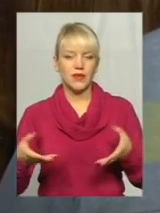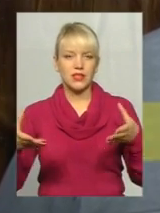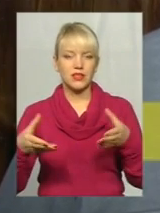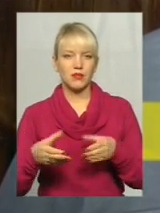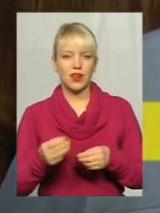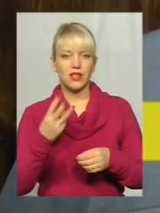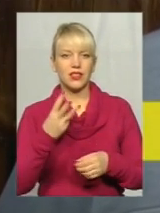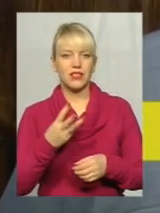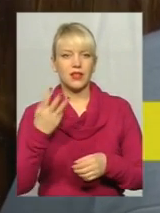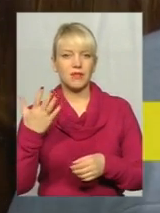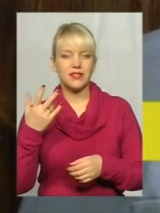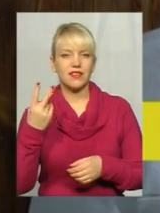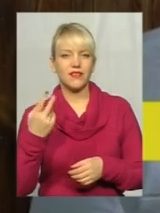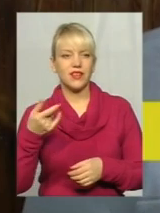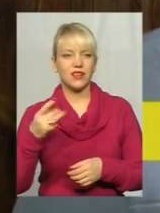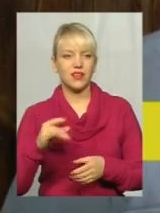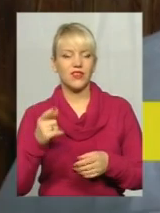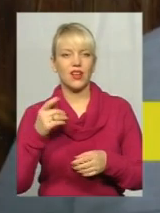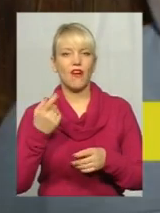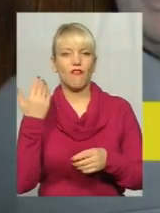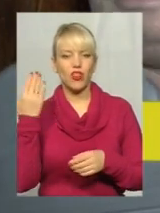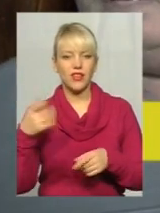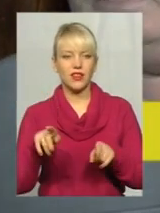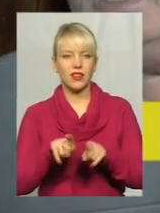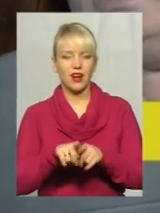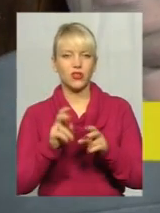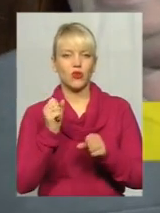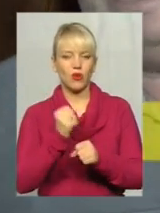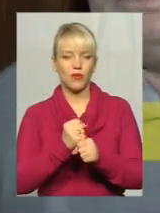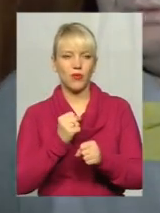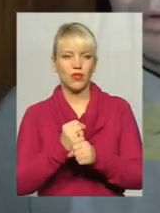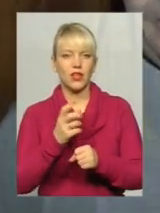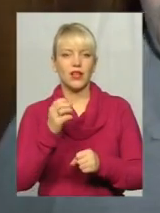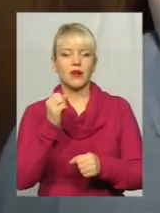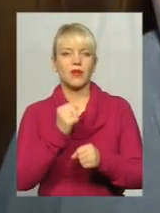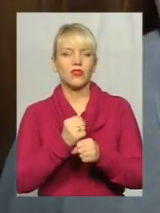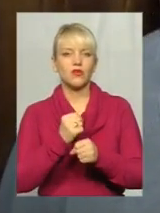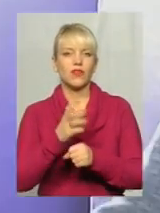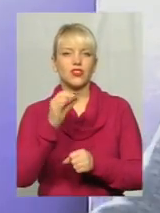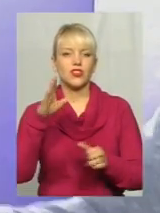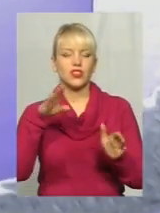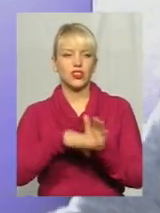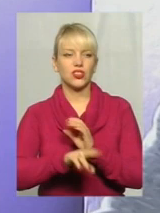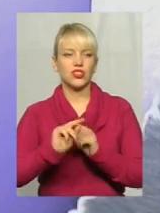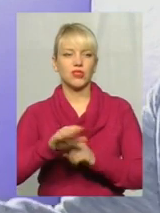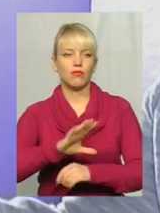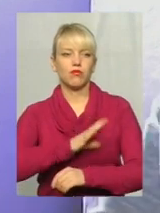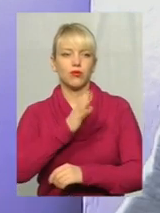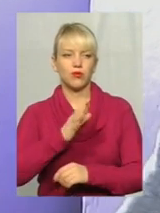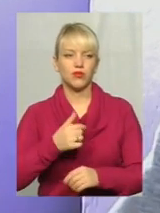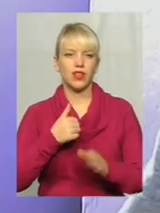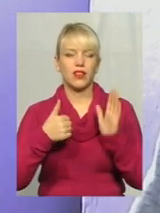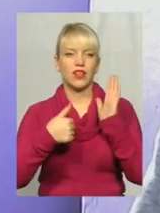гривні. Вони його так провели, що він ще працював гірше, як до того було. Нажав, а він